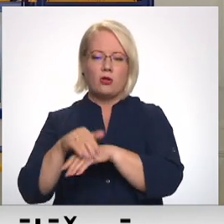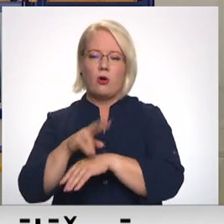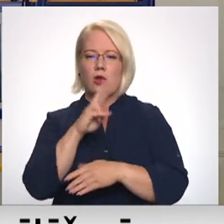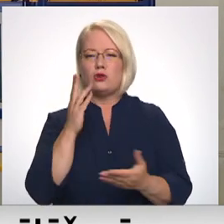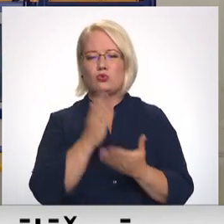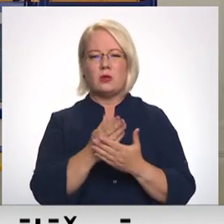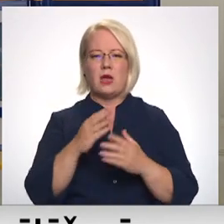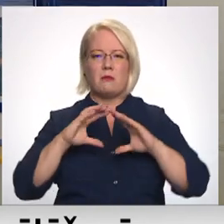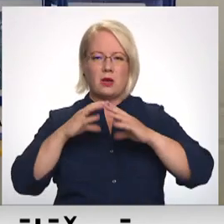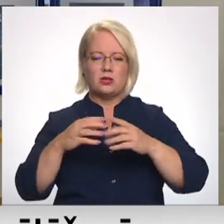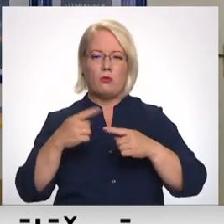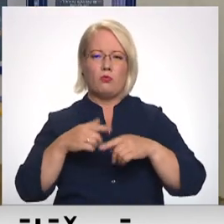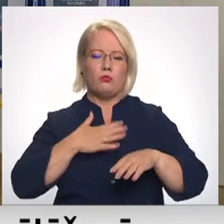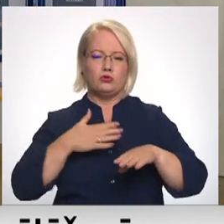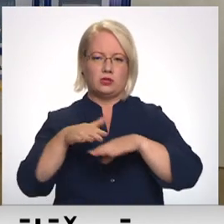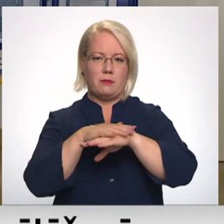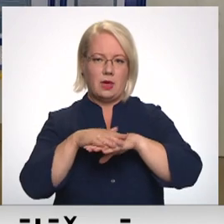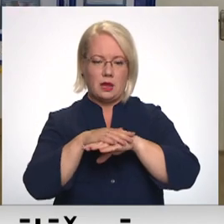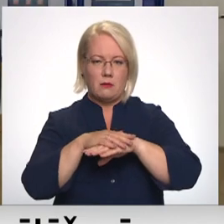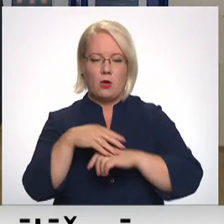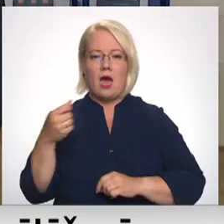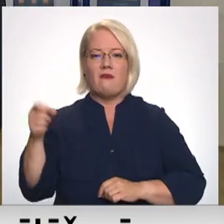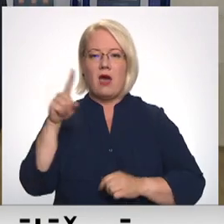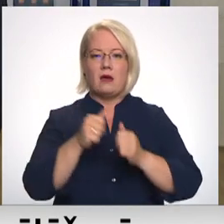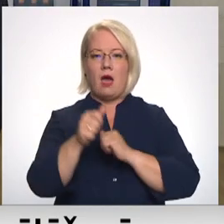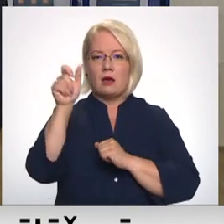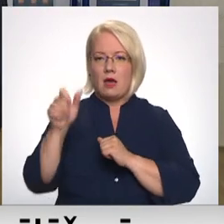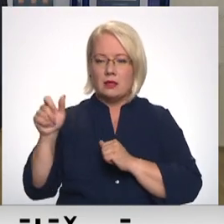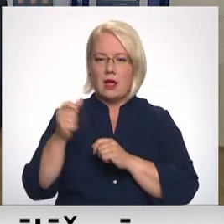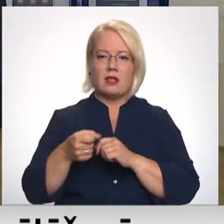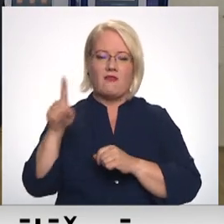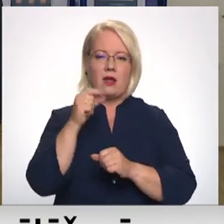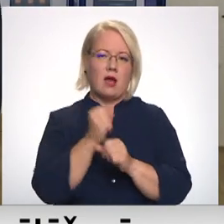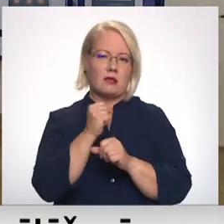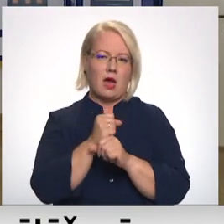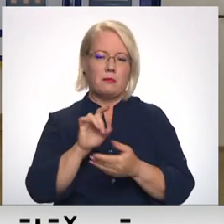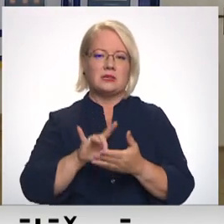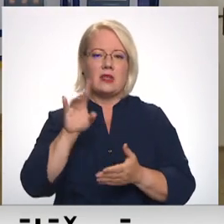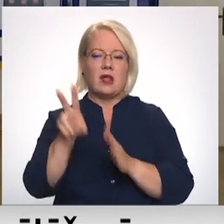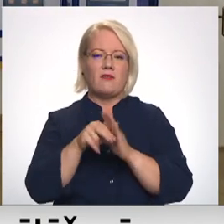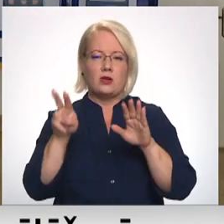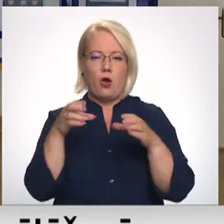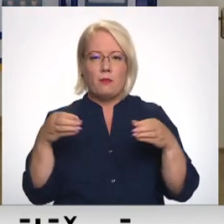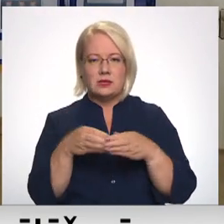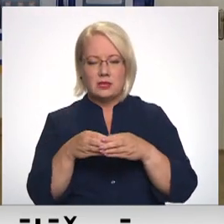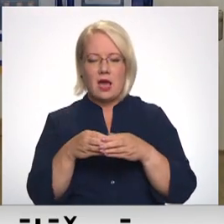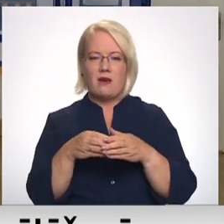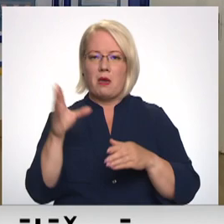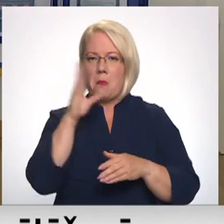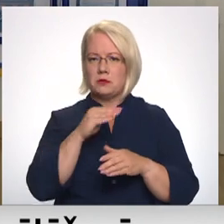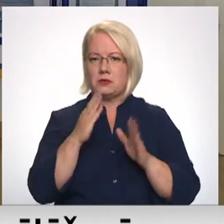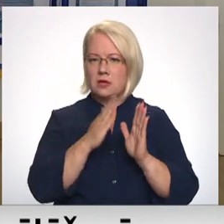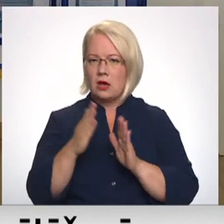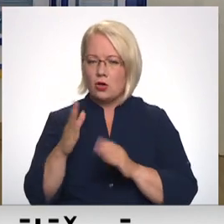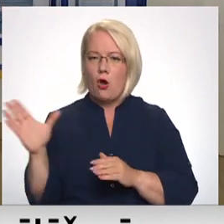mūsu sabiedrībā. Vairāk kāni ļoti, vairāk dēļ arī centrālajā vēlēšana komisijā, vai pagūsiet sagatavoties, vai visi